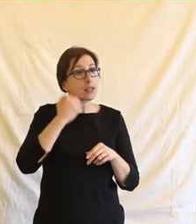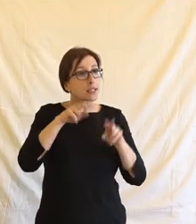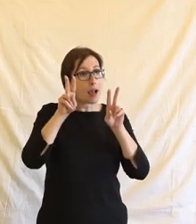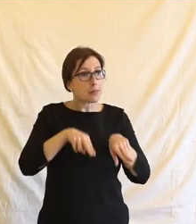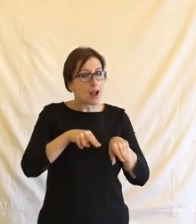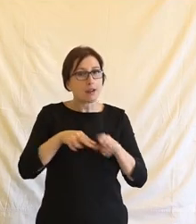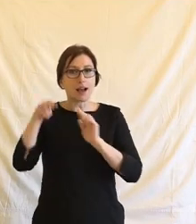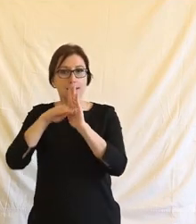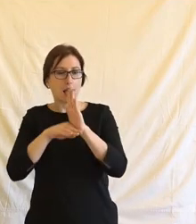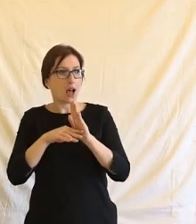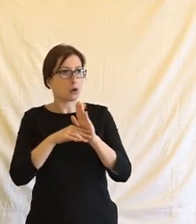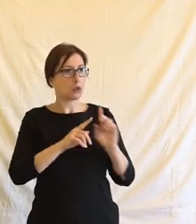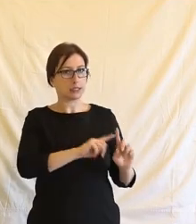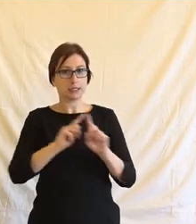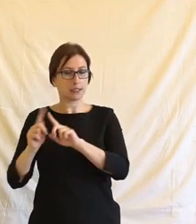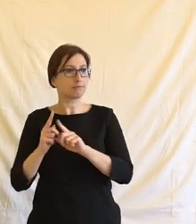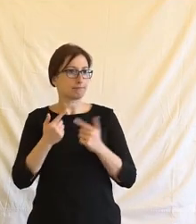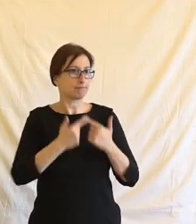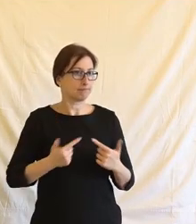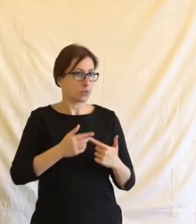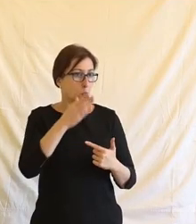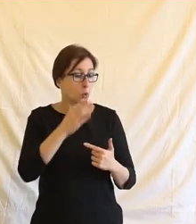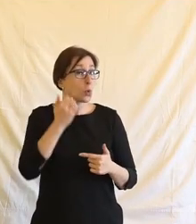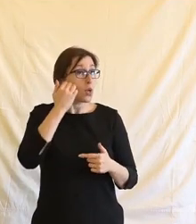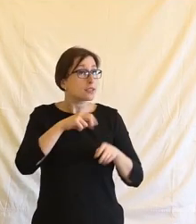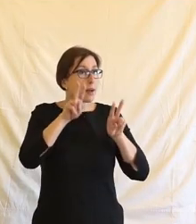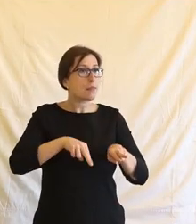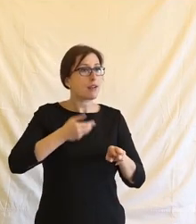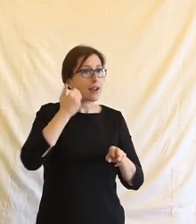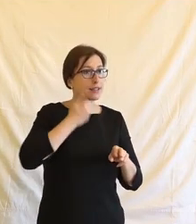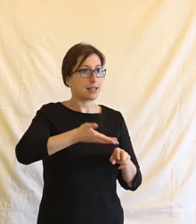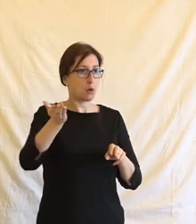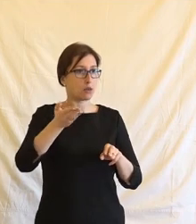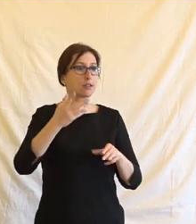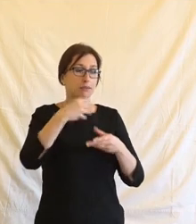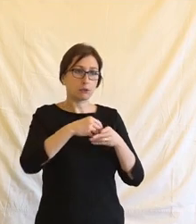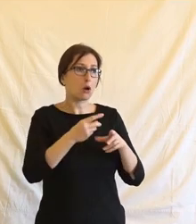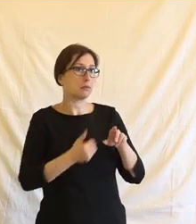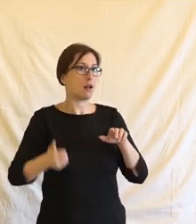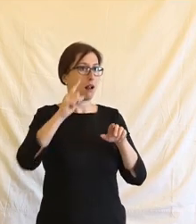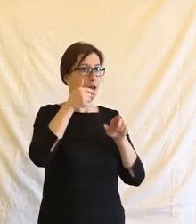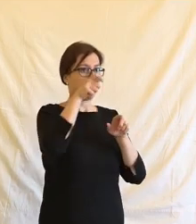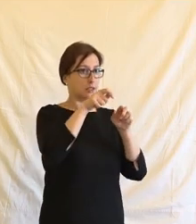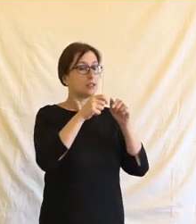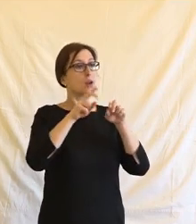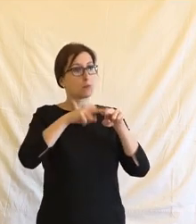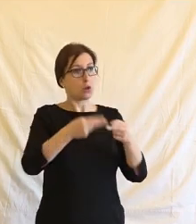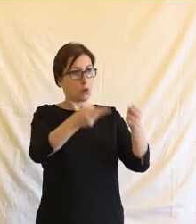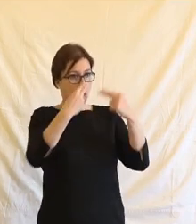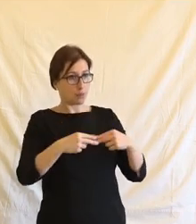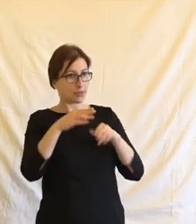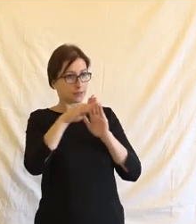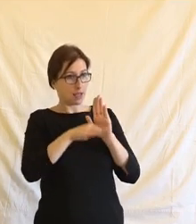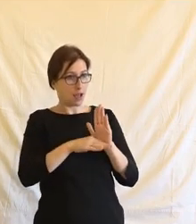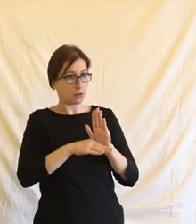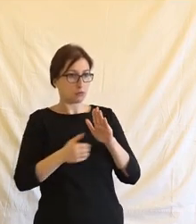zákonů? Lidská práva jsou v demokratickém světě běžným zákonům nadřazena. Je to vlastně velmi